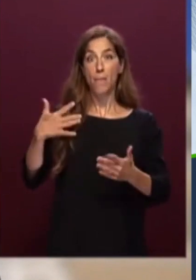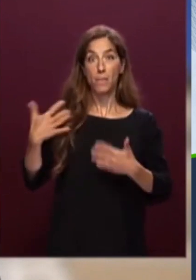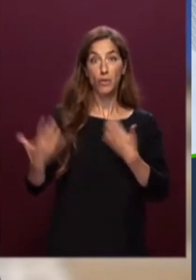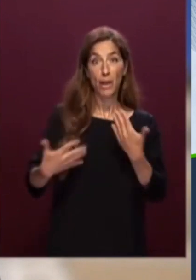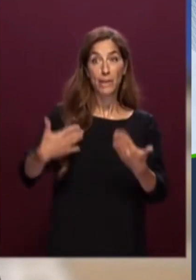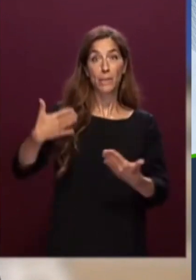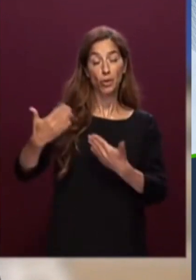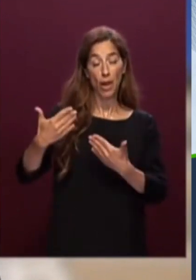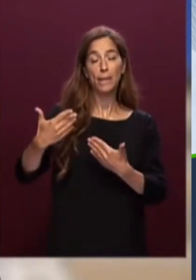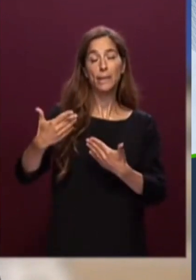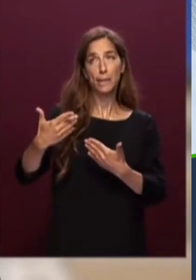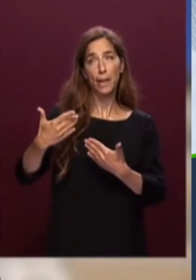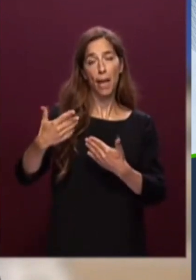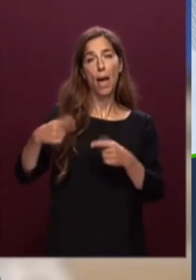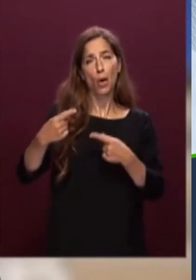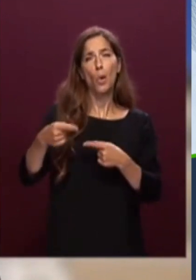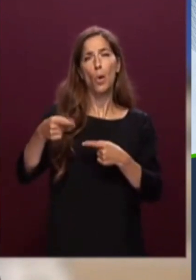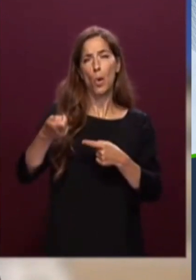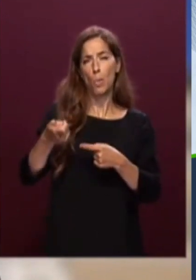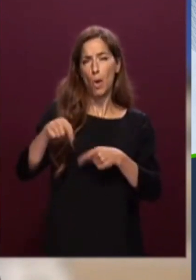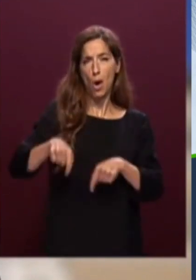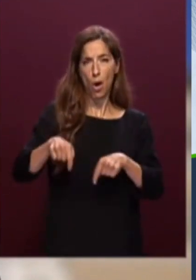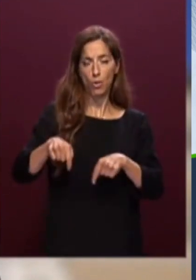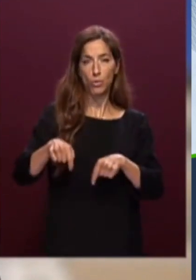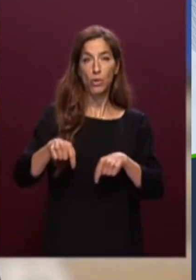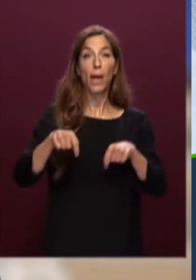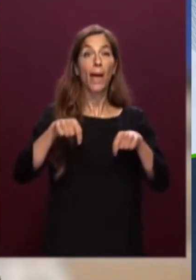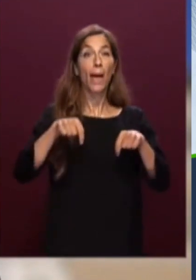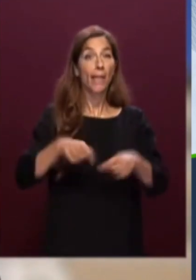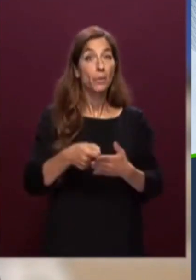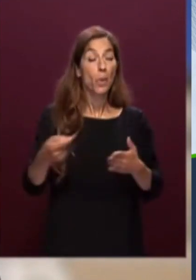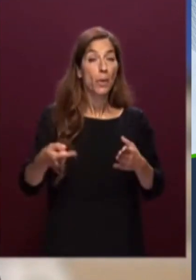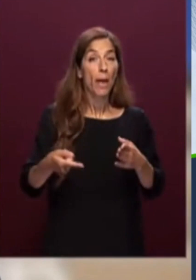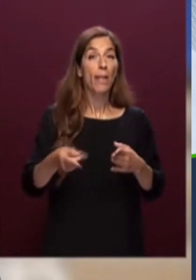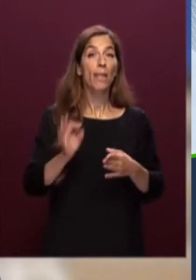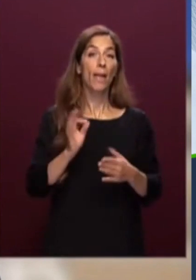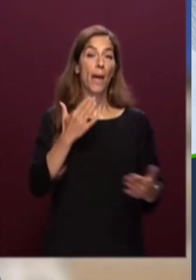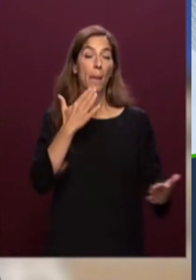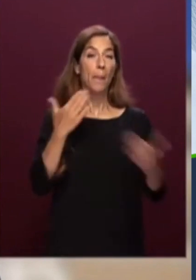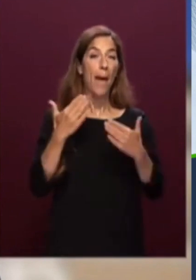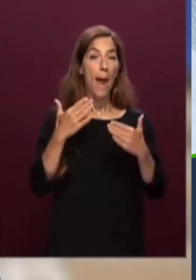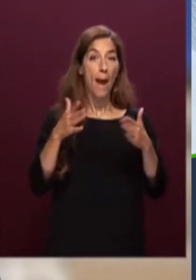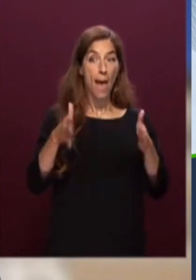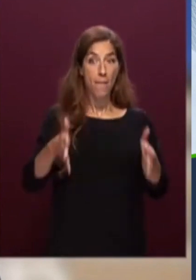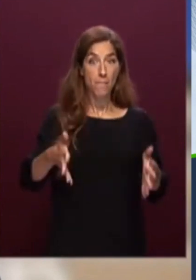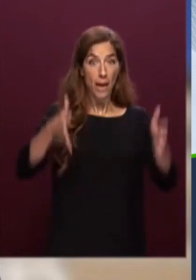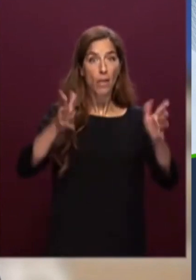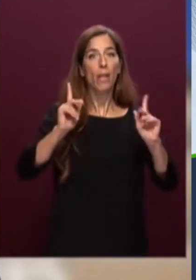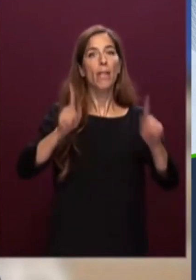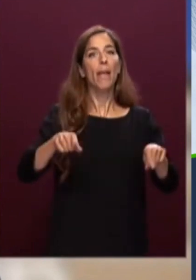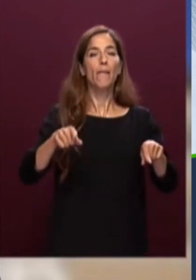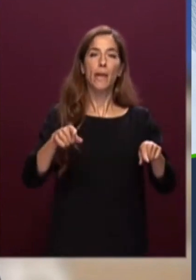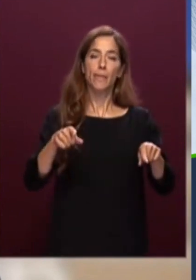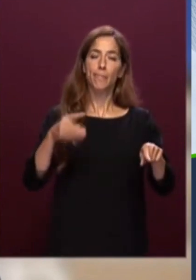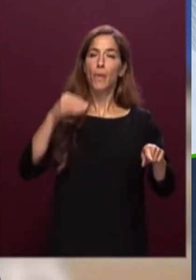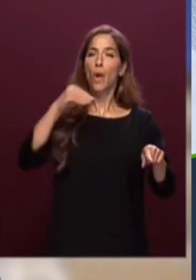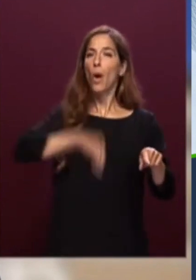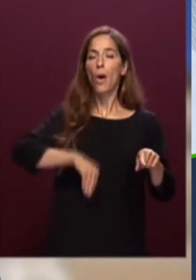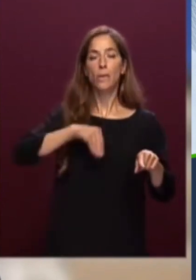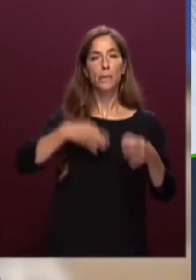è necessario che il Parlamento riacquisti la consapevolezza della sua funzione costituzionale che è